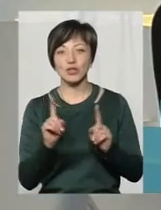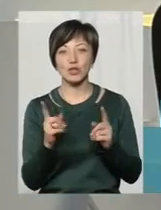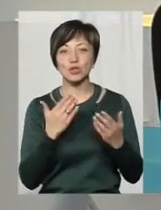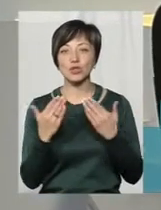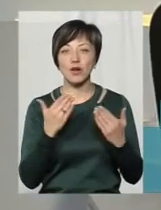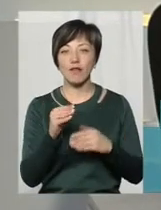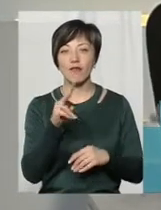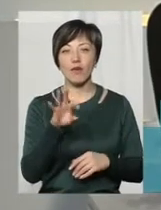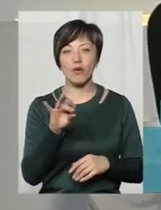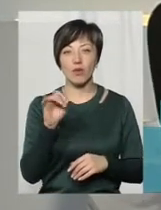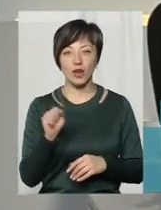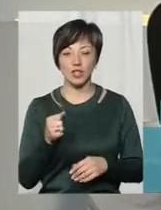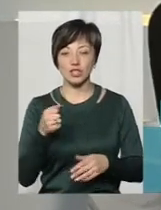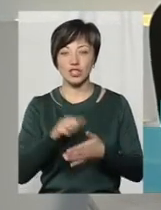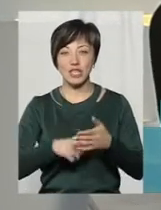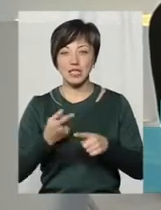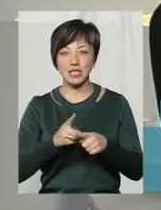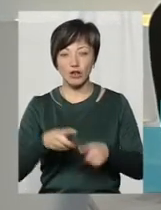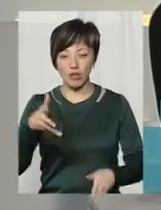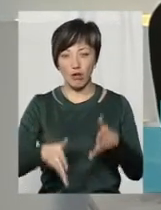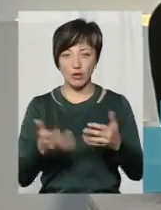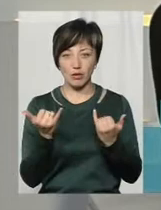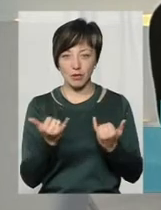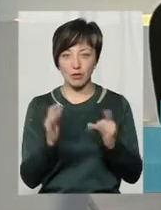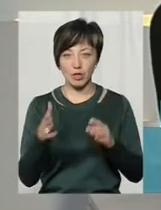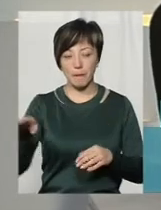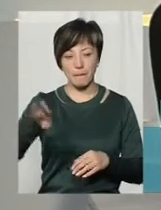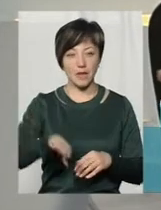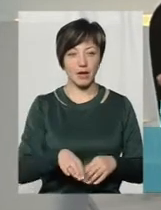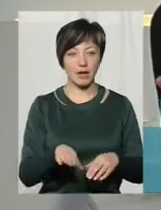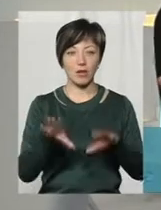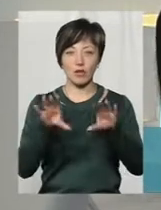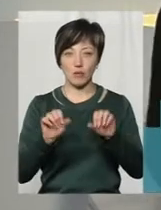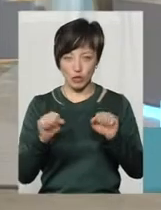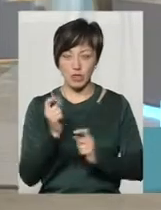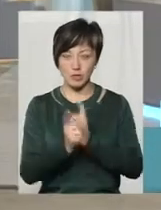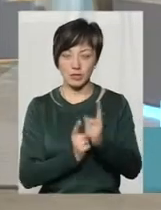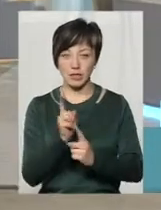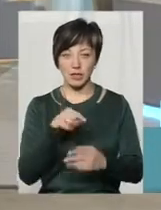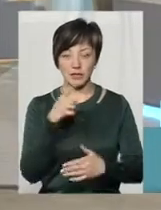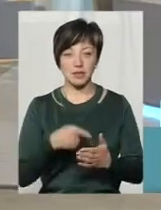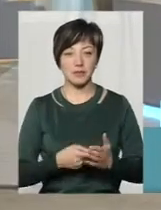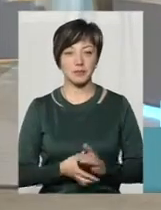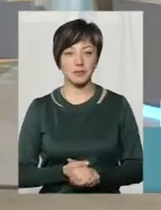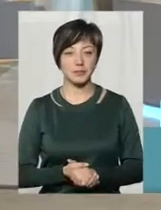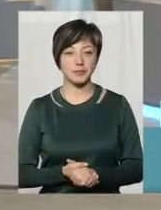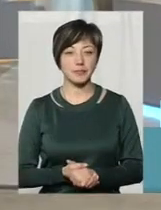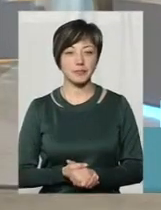стосується флори, от через те, що на мул тепер буде на берегах, от він усяде, може змінитися якось, виду змінитися?